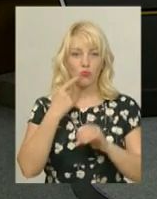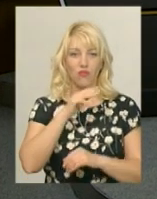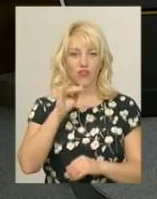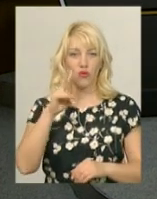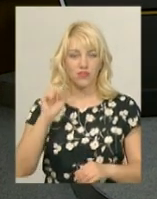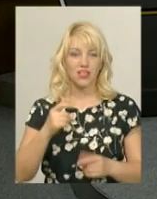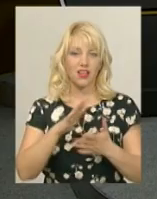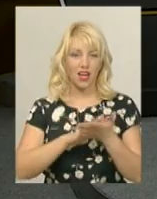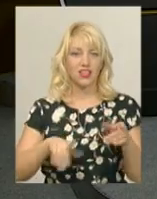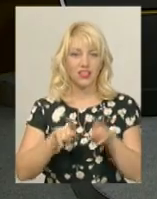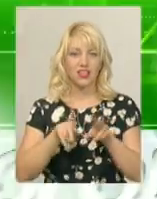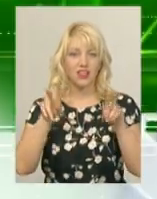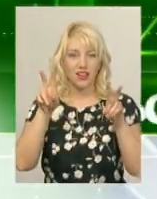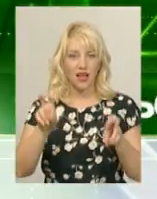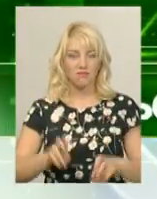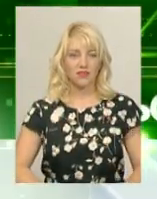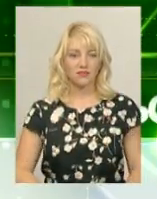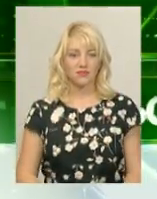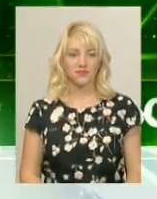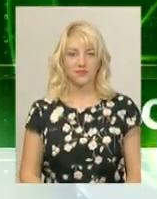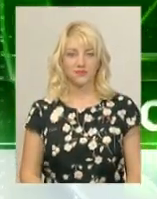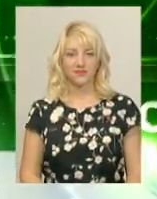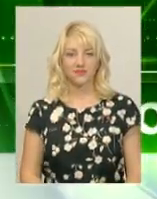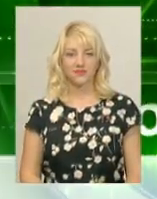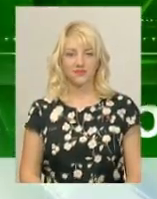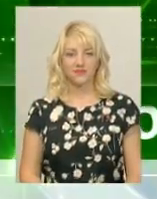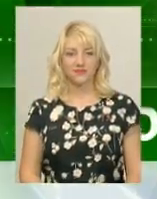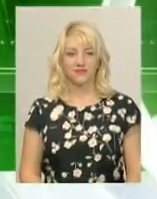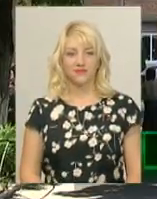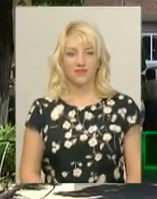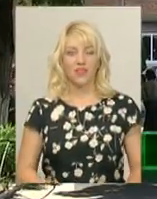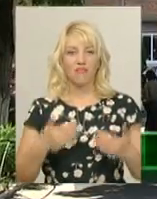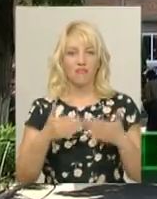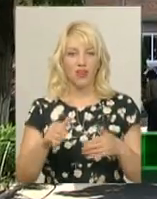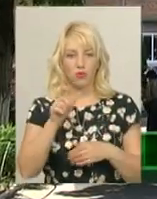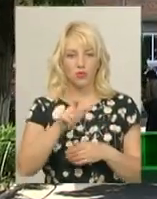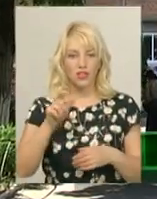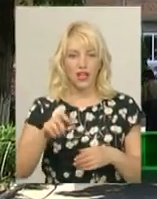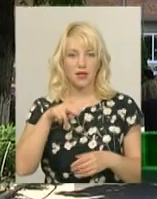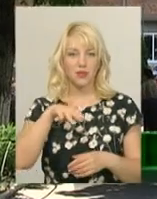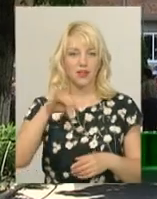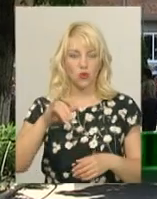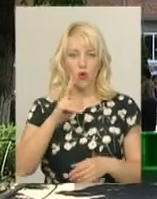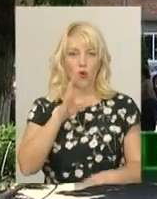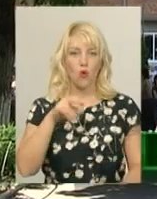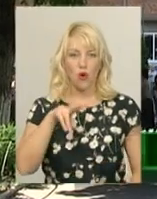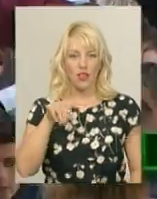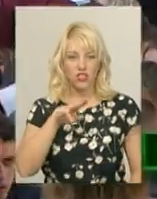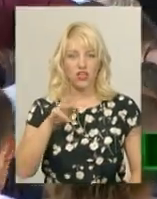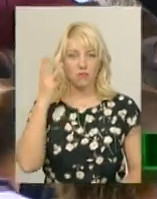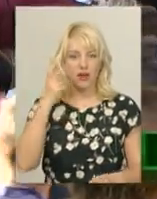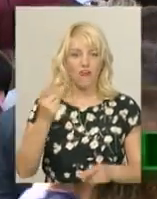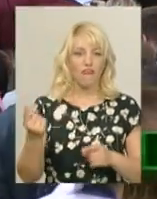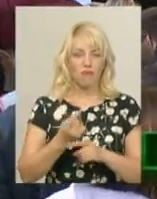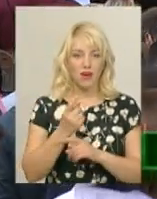і далі про такі теми. Музика Випускники профтехучилищ і коледжів Хмельниччини вперше